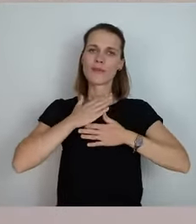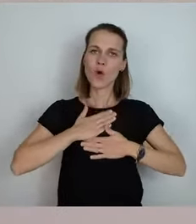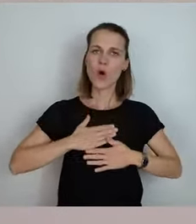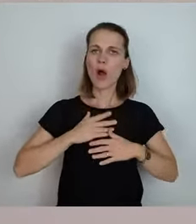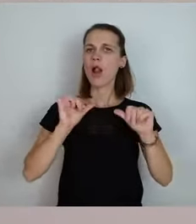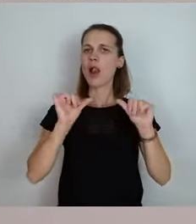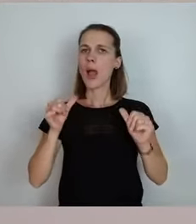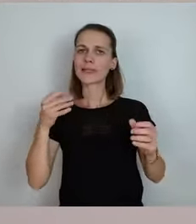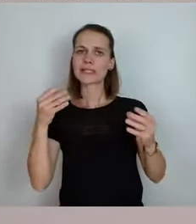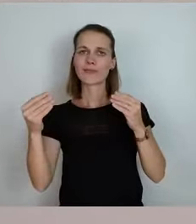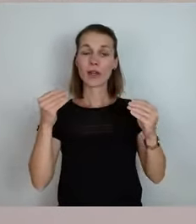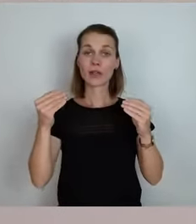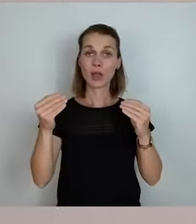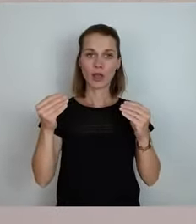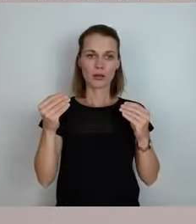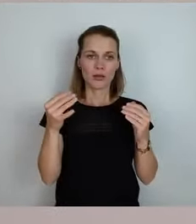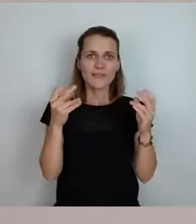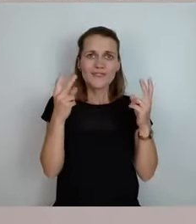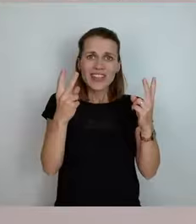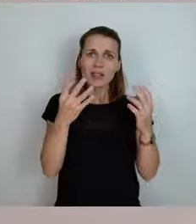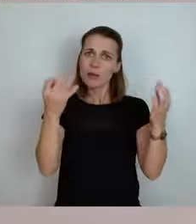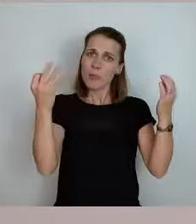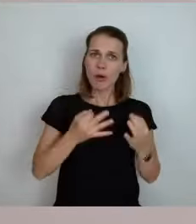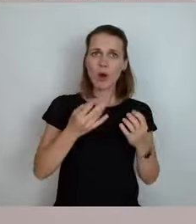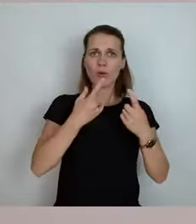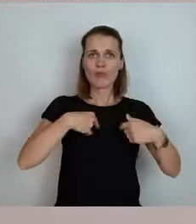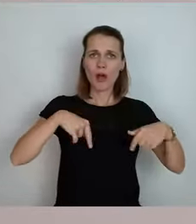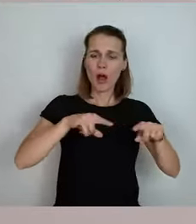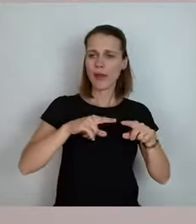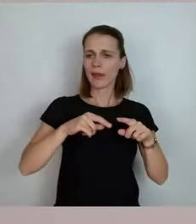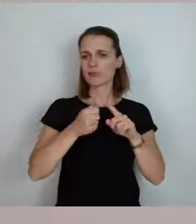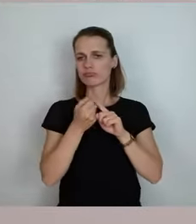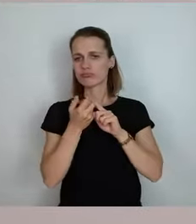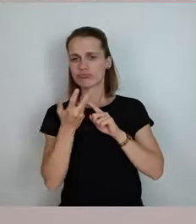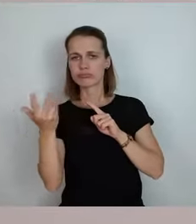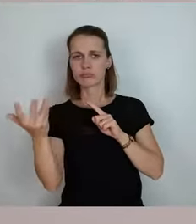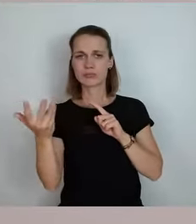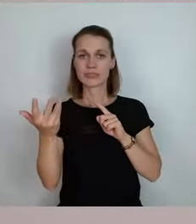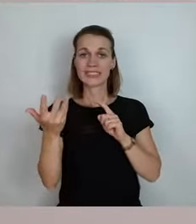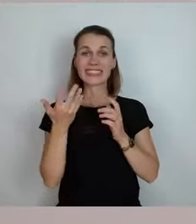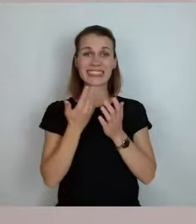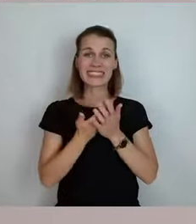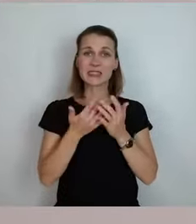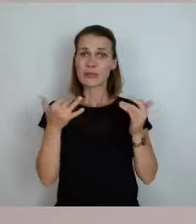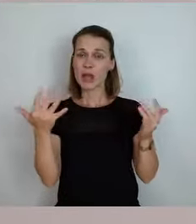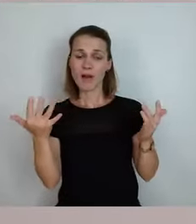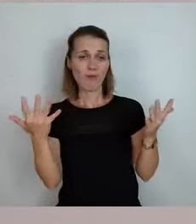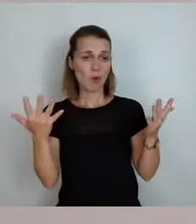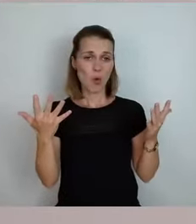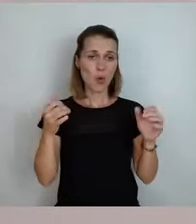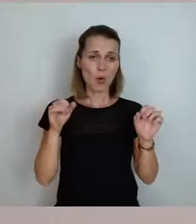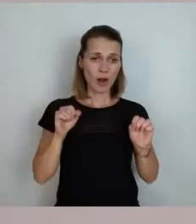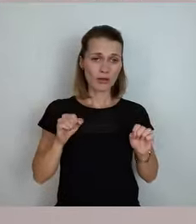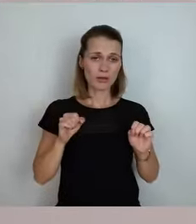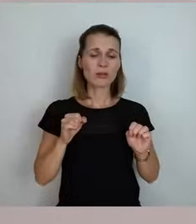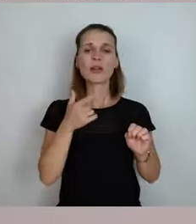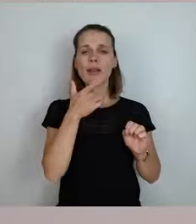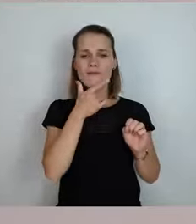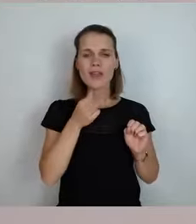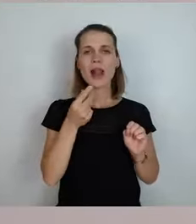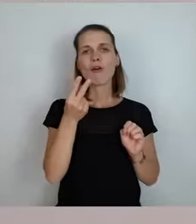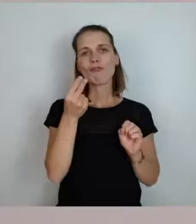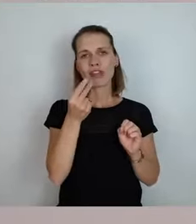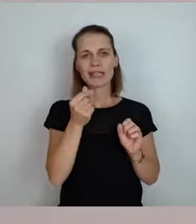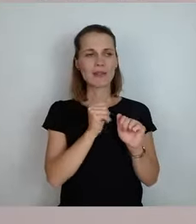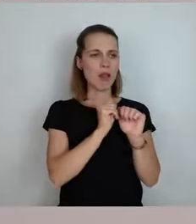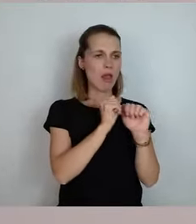die wir haben, extrem wichtig. Und deswegen auch da, wo immer es geht, wollten wir auch mit finanziell helfen. An vielen